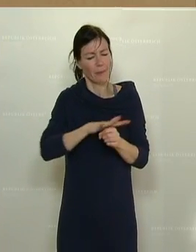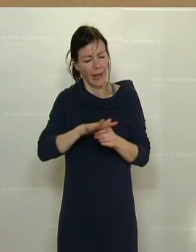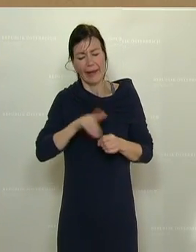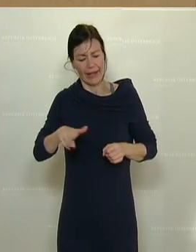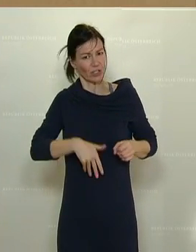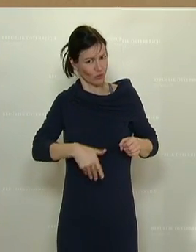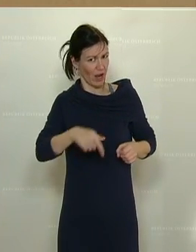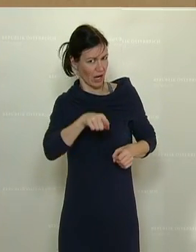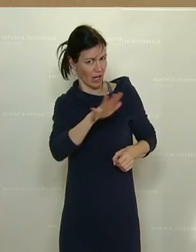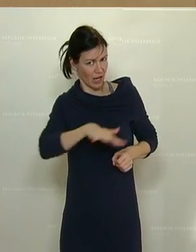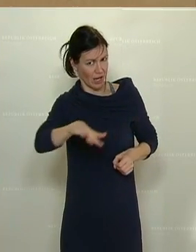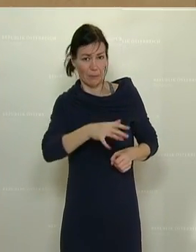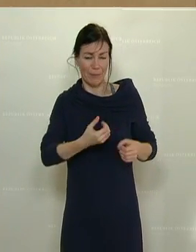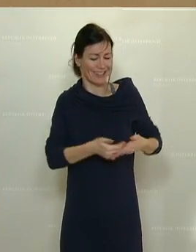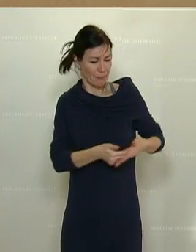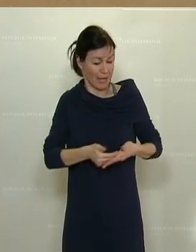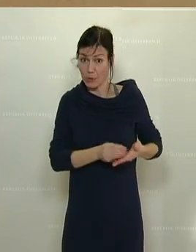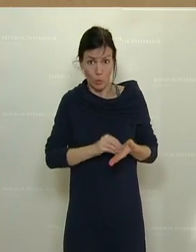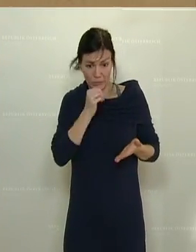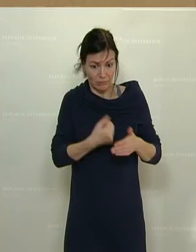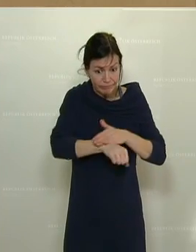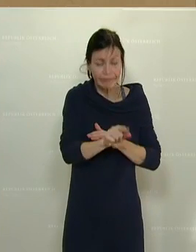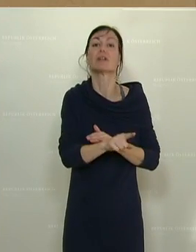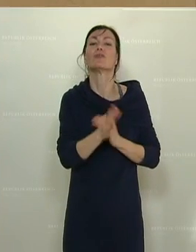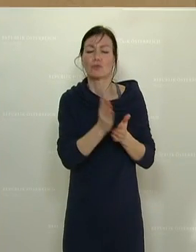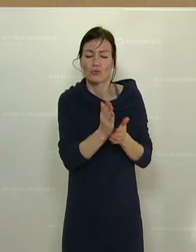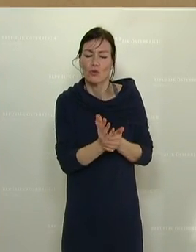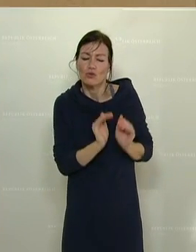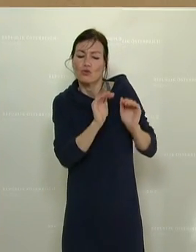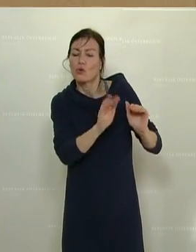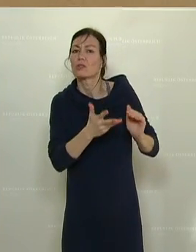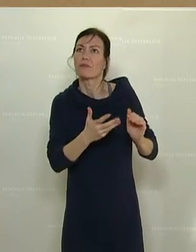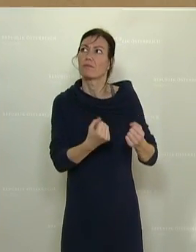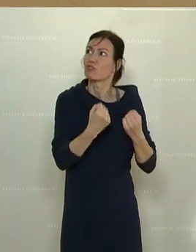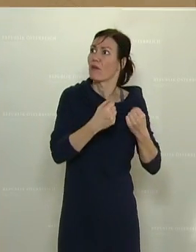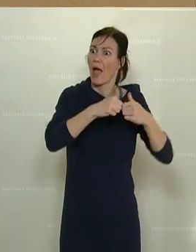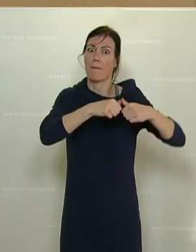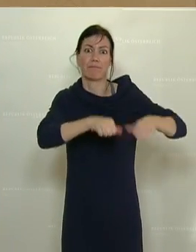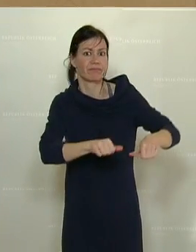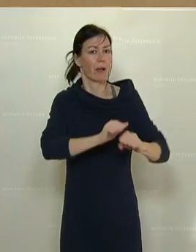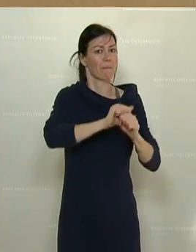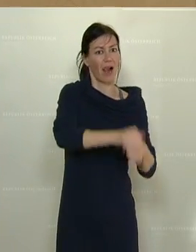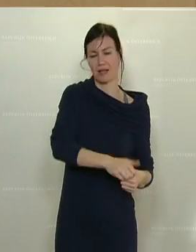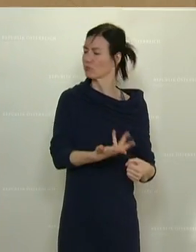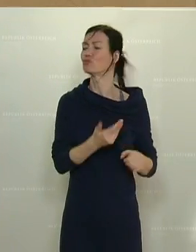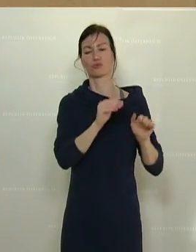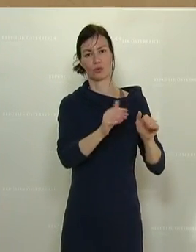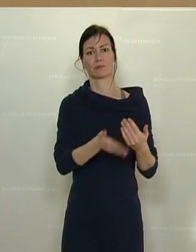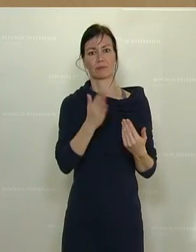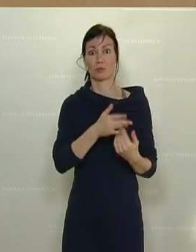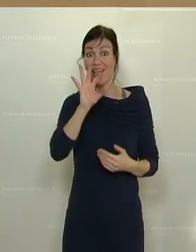Frauen mit ihren ungeborenen Kindern frühzeitig vor schweren Belastungen geschützt. Das Tragen von